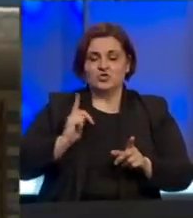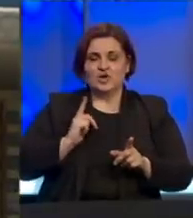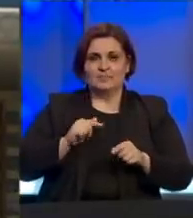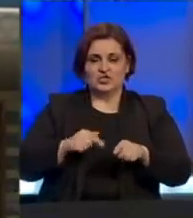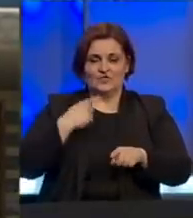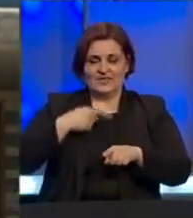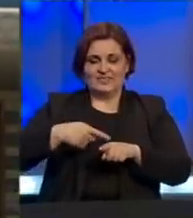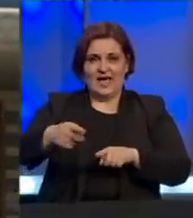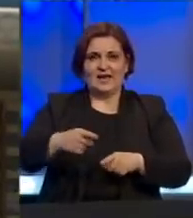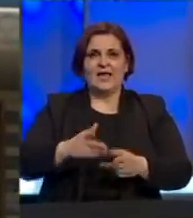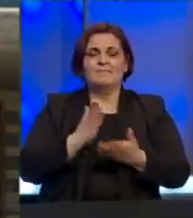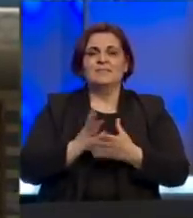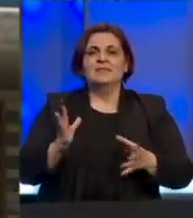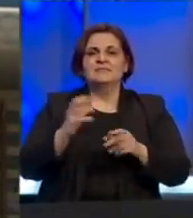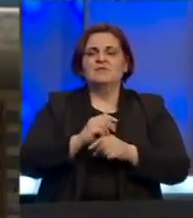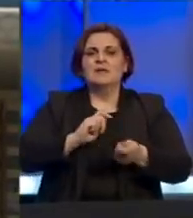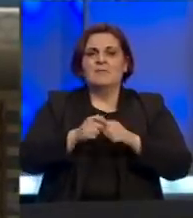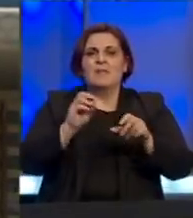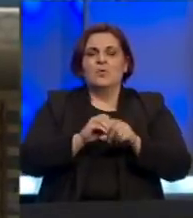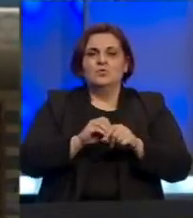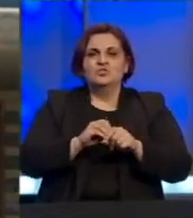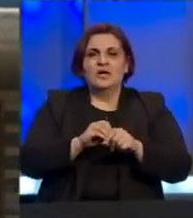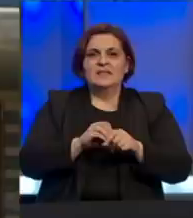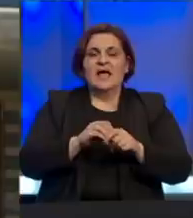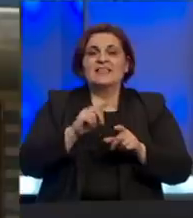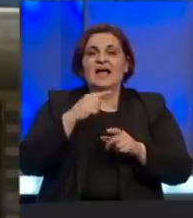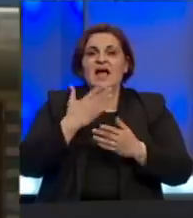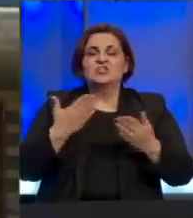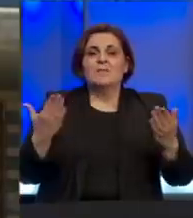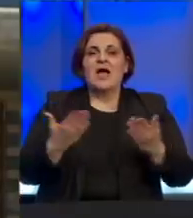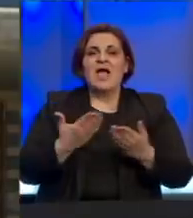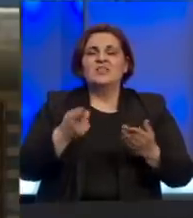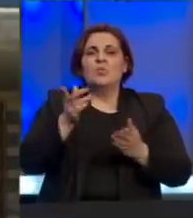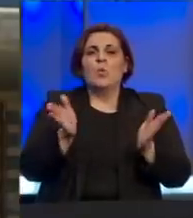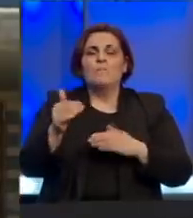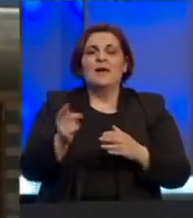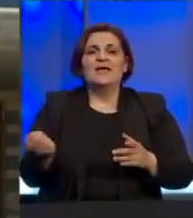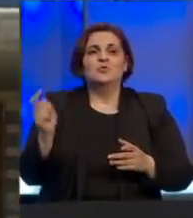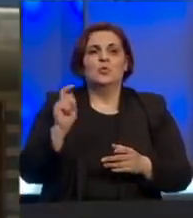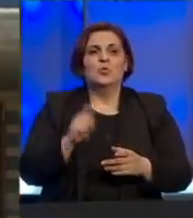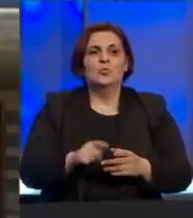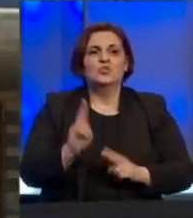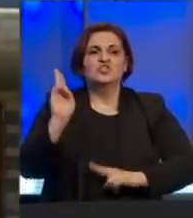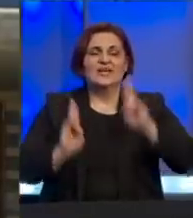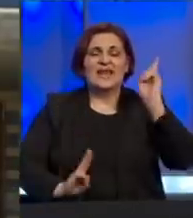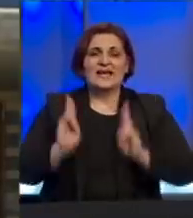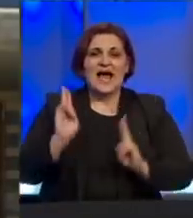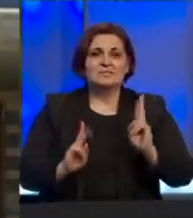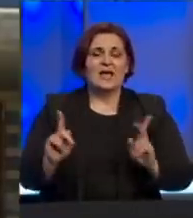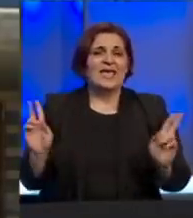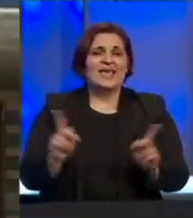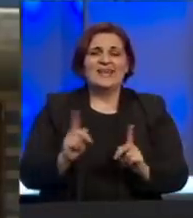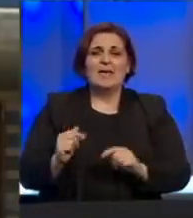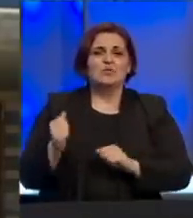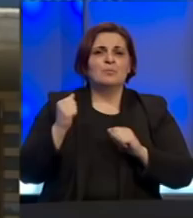ovih dana biti završen rebalans proračuna, da mora, evo da kažemo, takozvano u paketu doći na raspravu, jer ne možemo